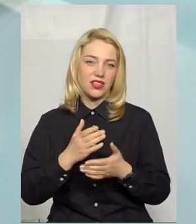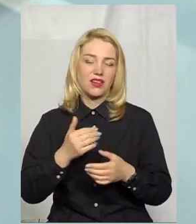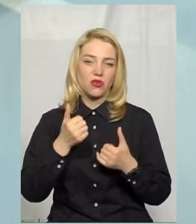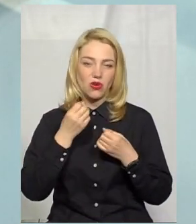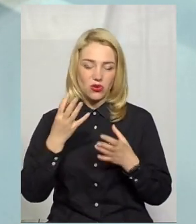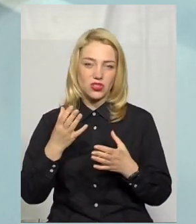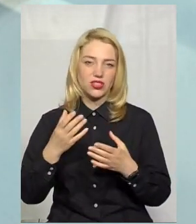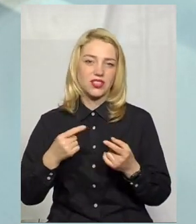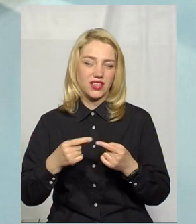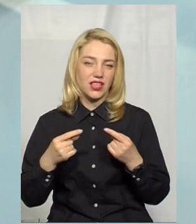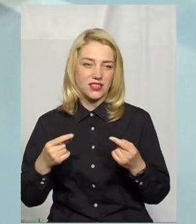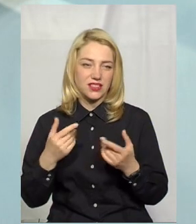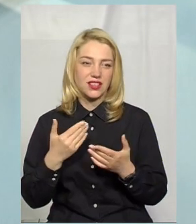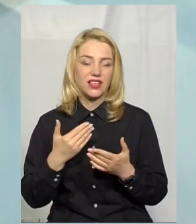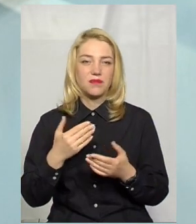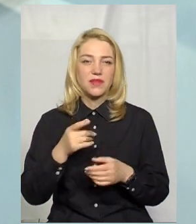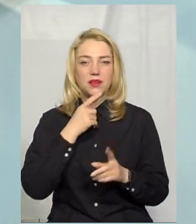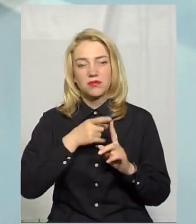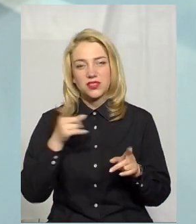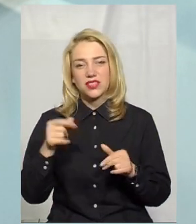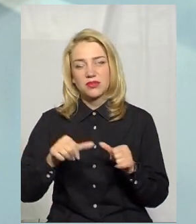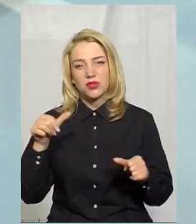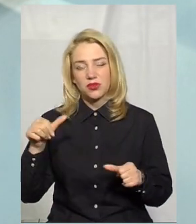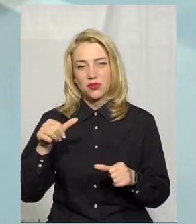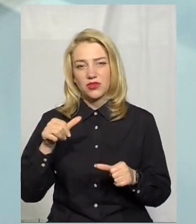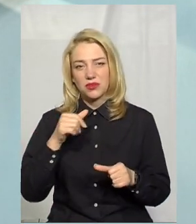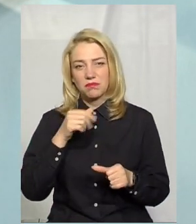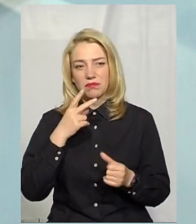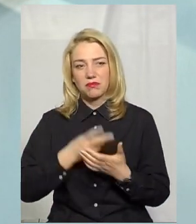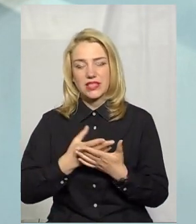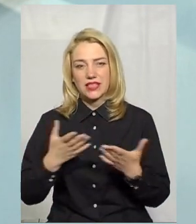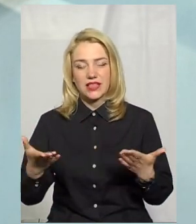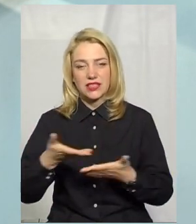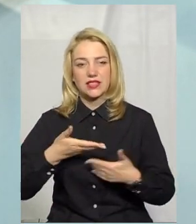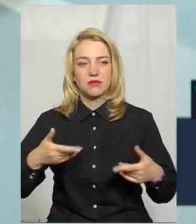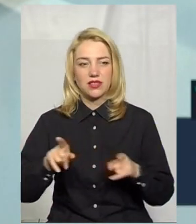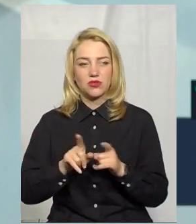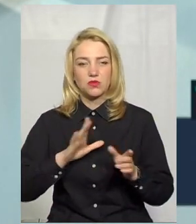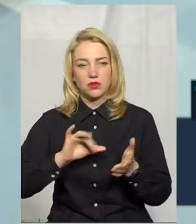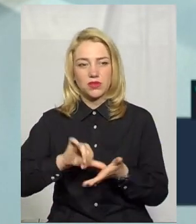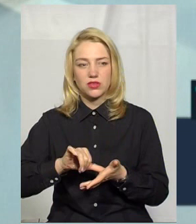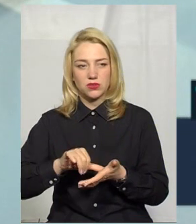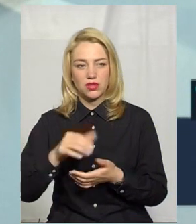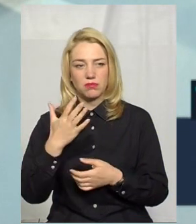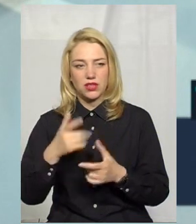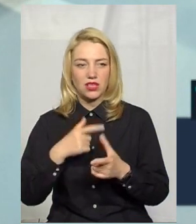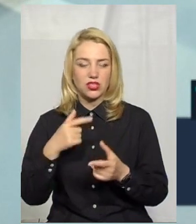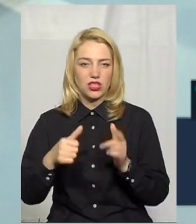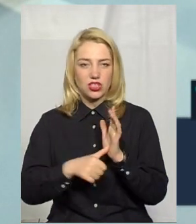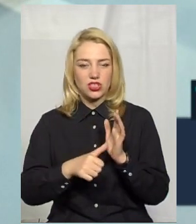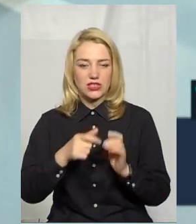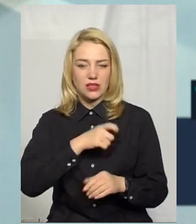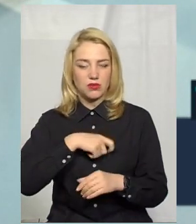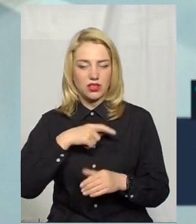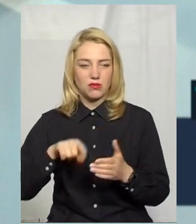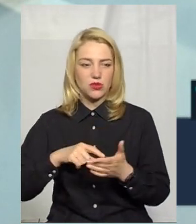тенденції, наприклад, під час минулої презентації, ми також були присутні 5 чи 6 депутатів міської